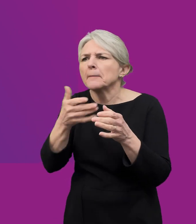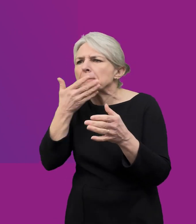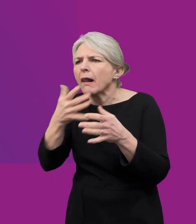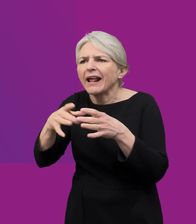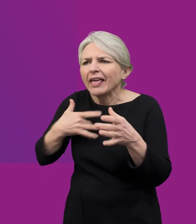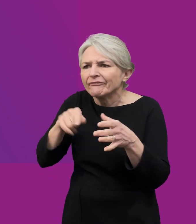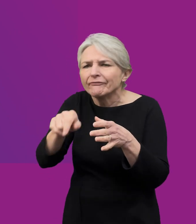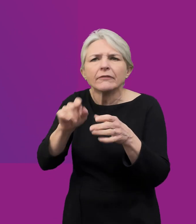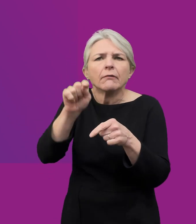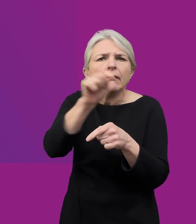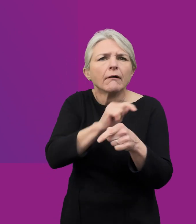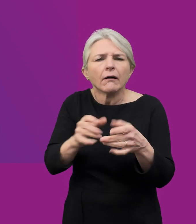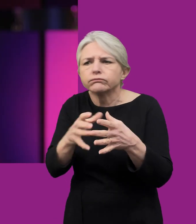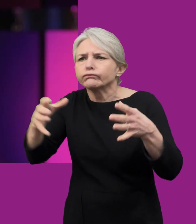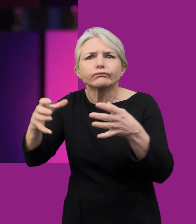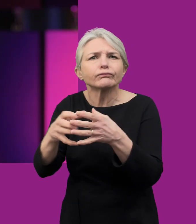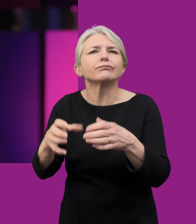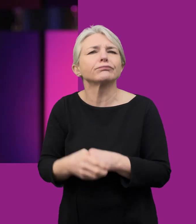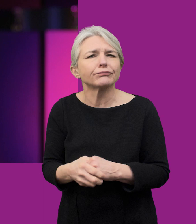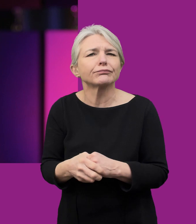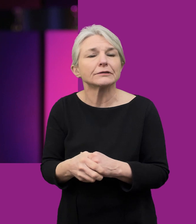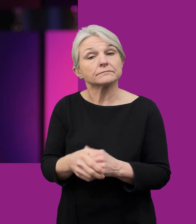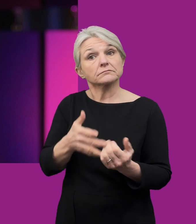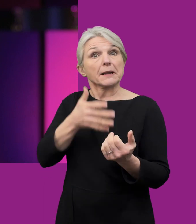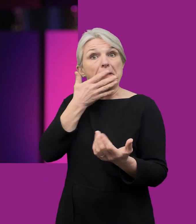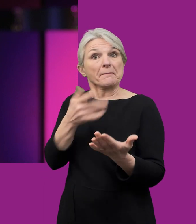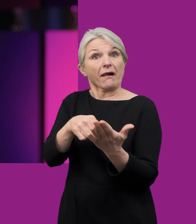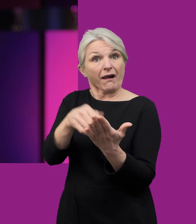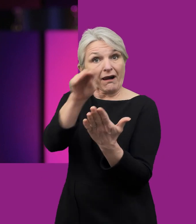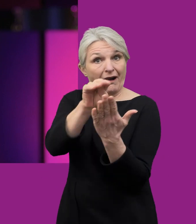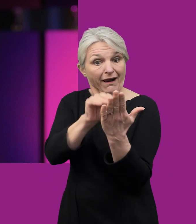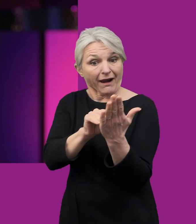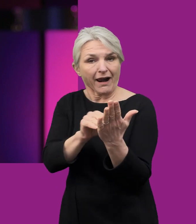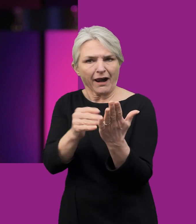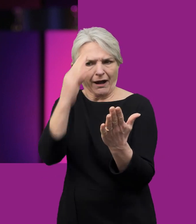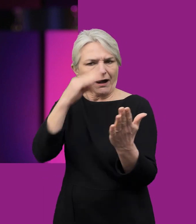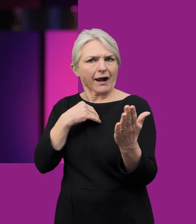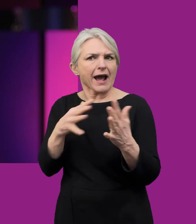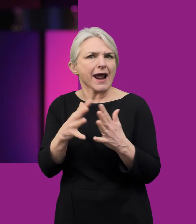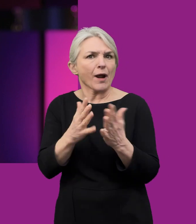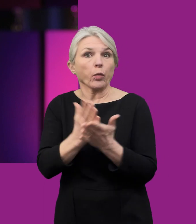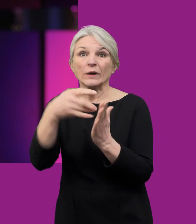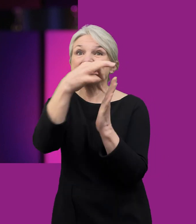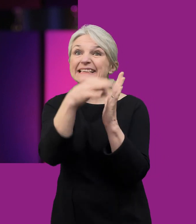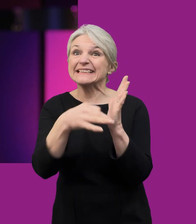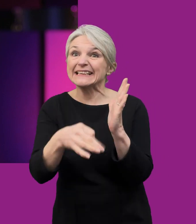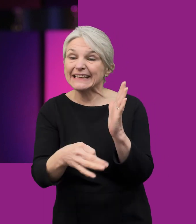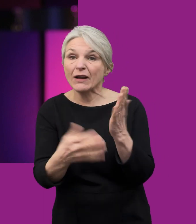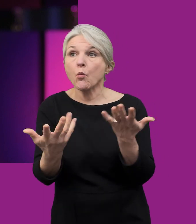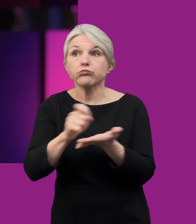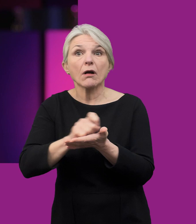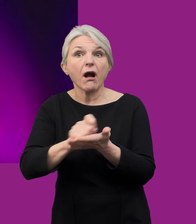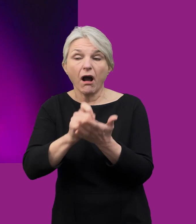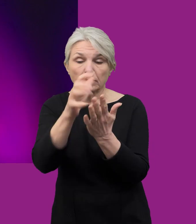tycio neu drwy ysgrifennu. Gyda'r ymateb Ysgrifennu Affricanaidd Newydd, rydym wedi canfod mwy ofynulion am grwpiau ethnig